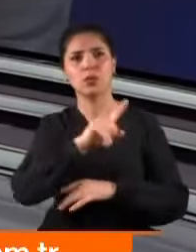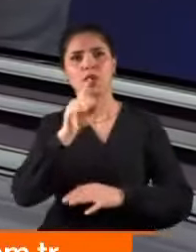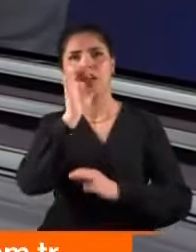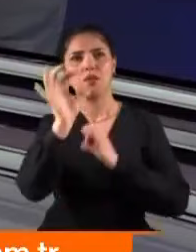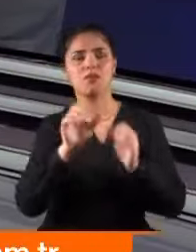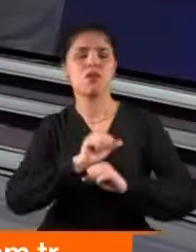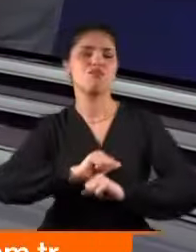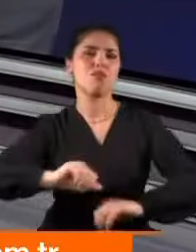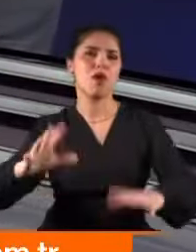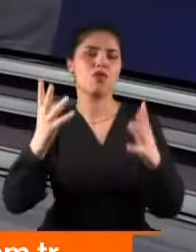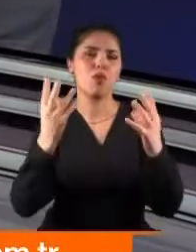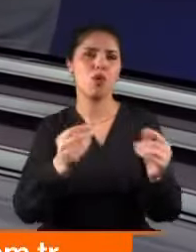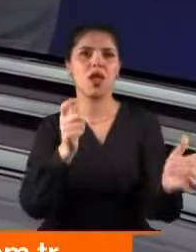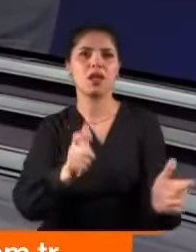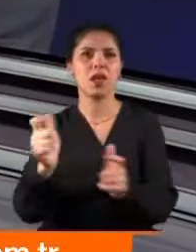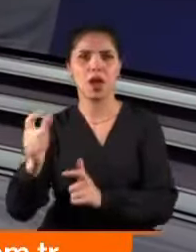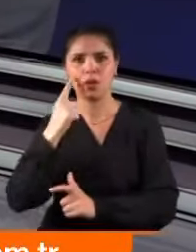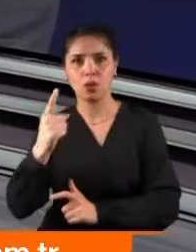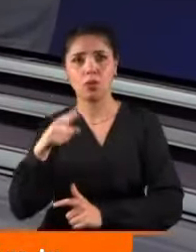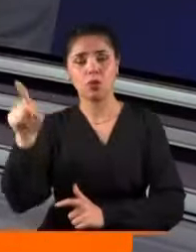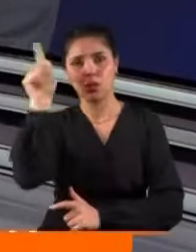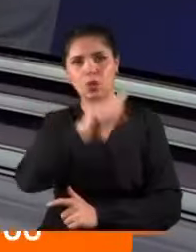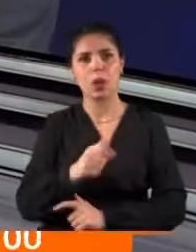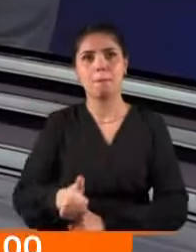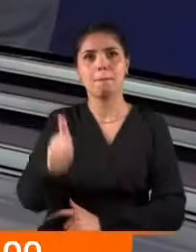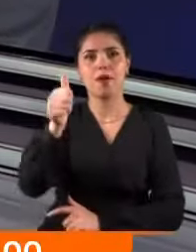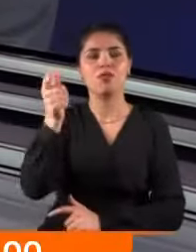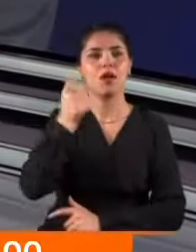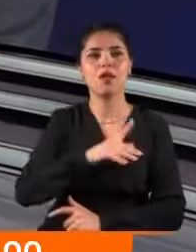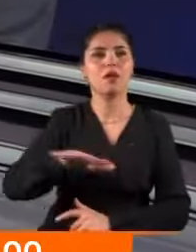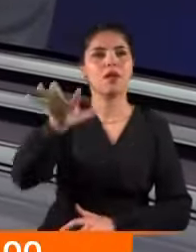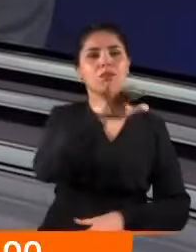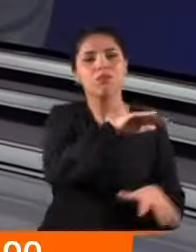olan, gündem olan bölgeler. O nedenle başkan adaylarına ilgi hayli yok.